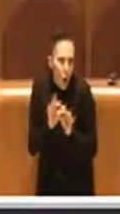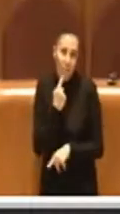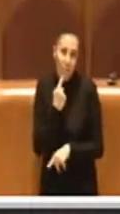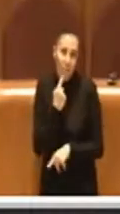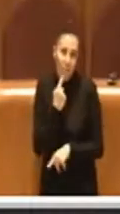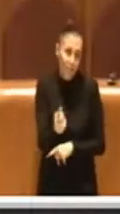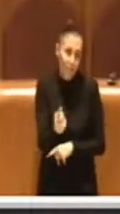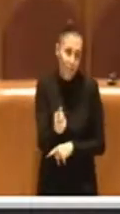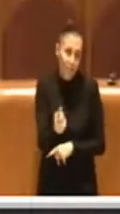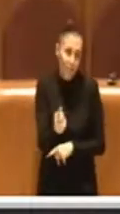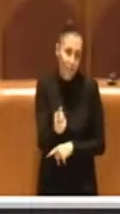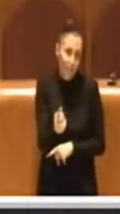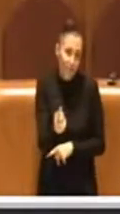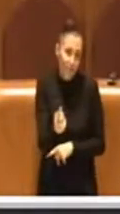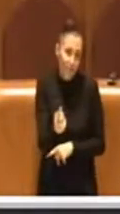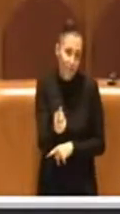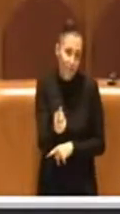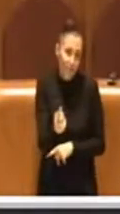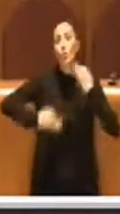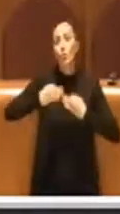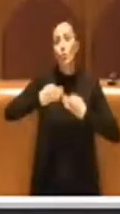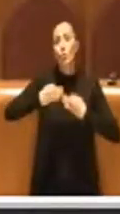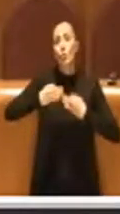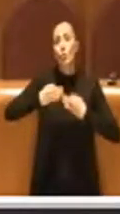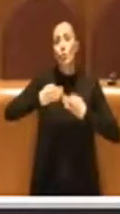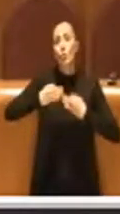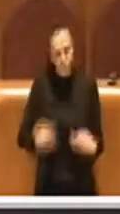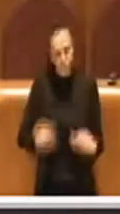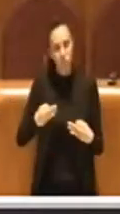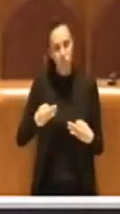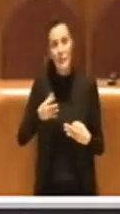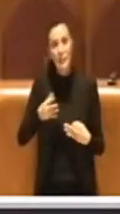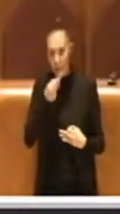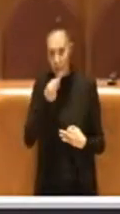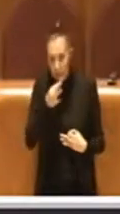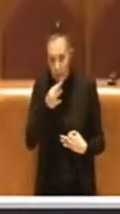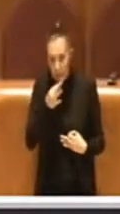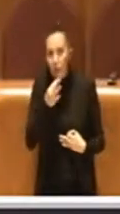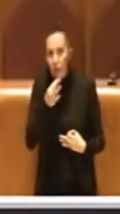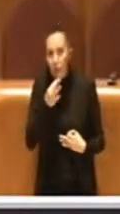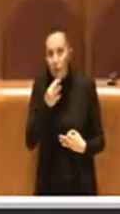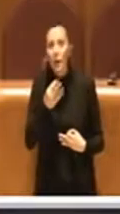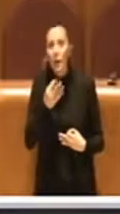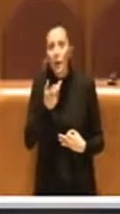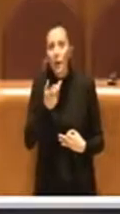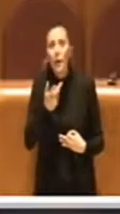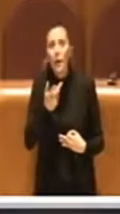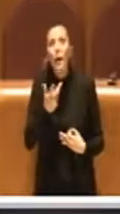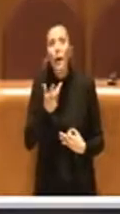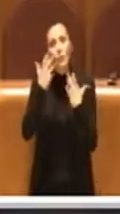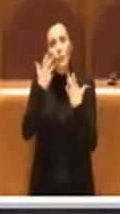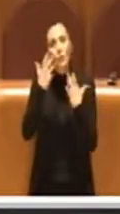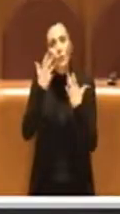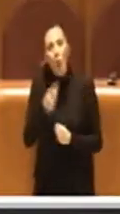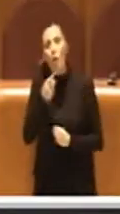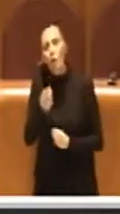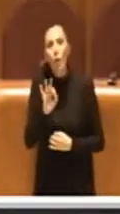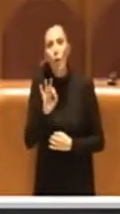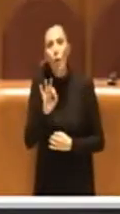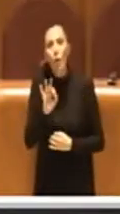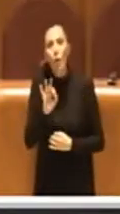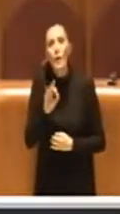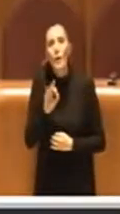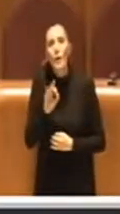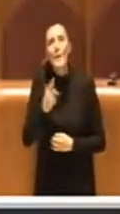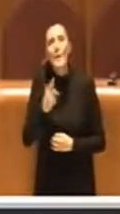che se un giudice decide e quindi determina una cifra, lo dice la giurisprudenza questo, che nel caso di sentenza